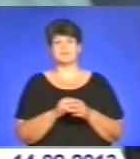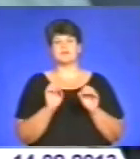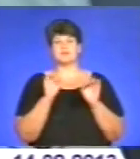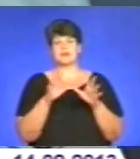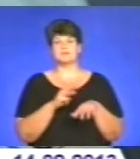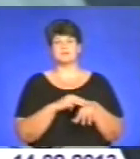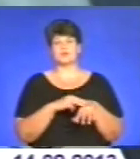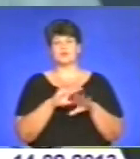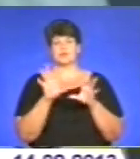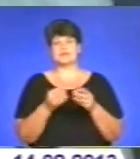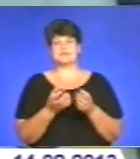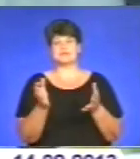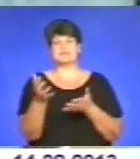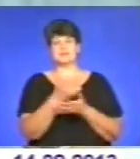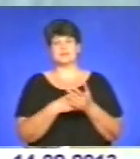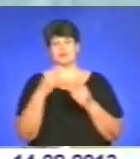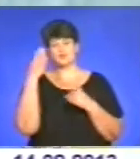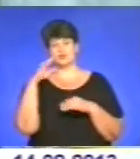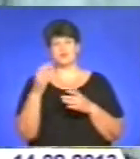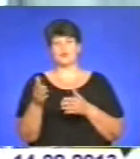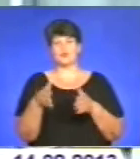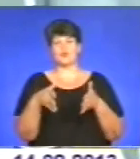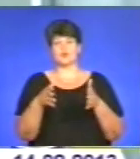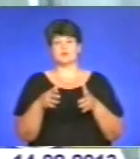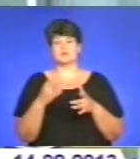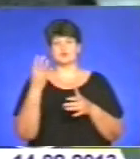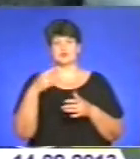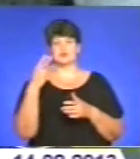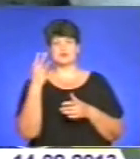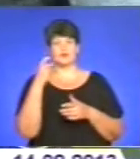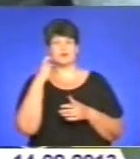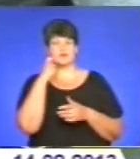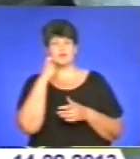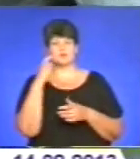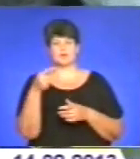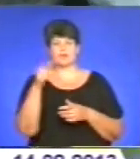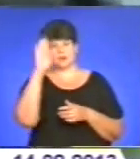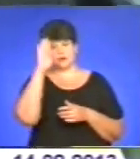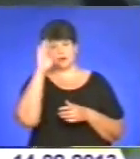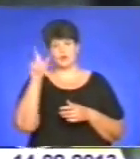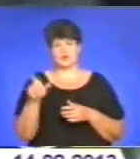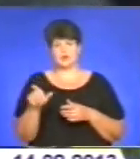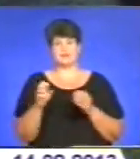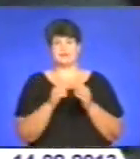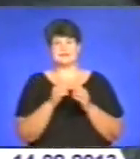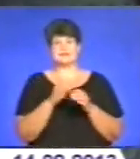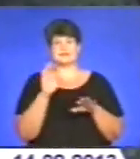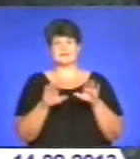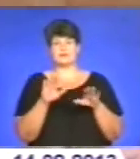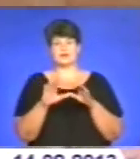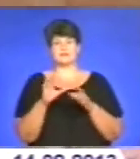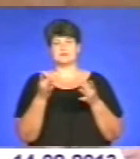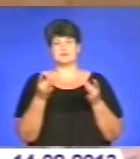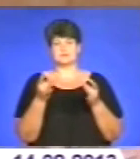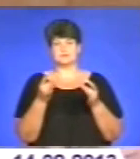міліціонерам усе зібране на чужому городі довелося 43-річному тернополянину, адже 10 кілограмів урожаю – наркотична сировина маковиня.